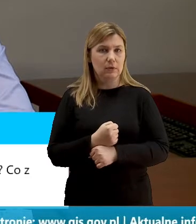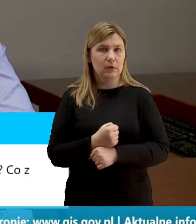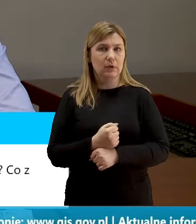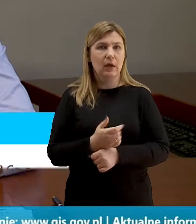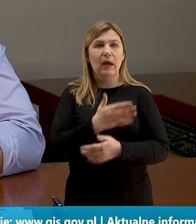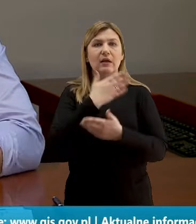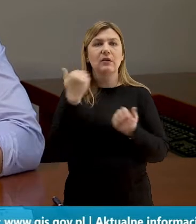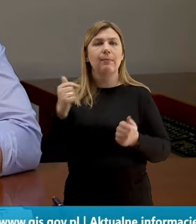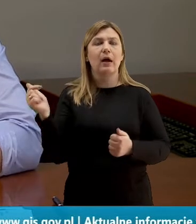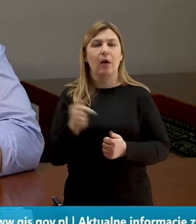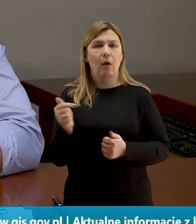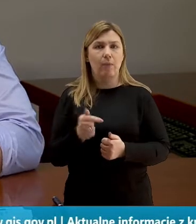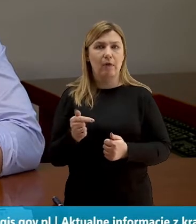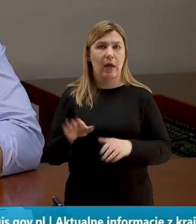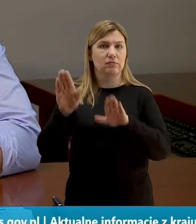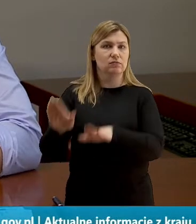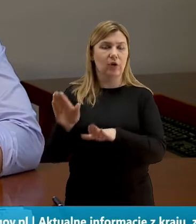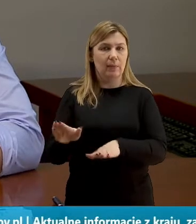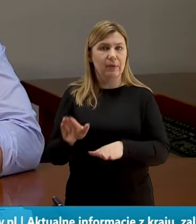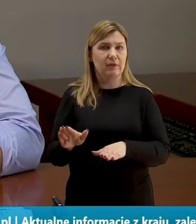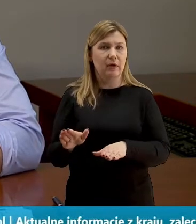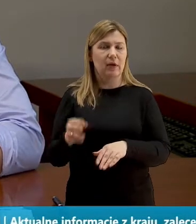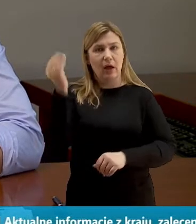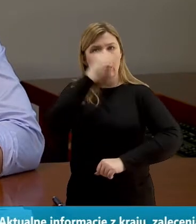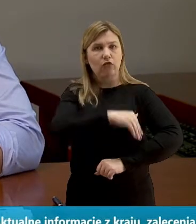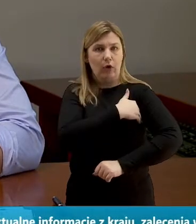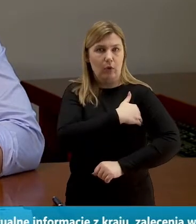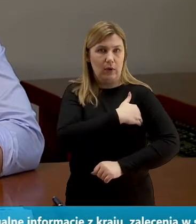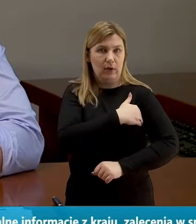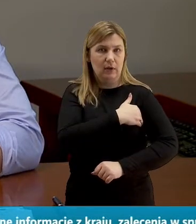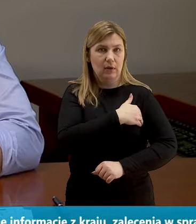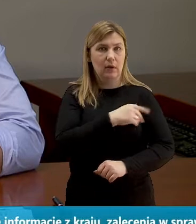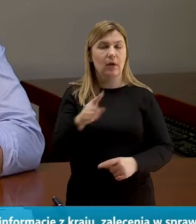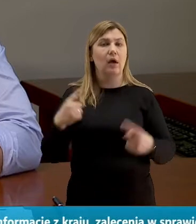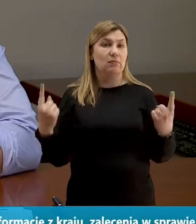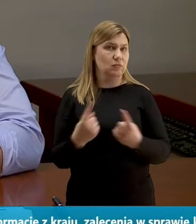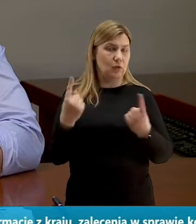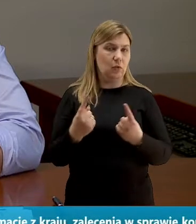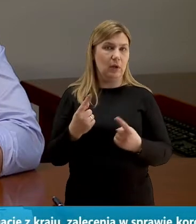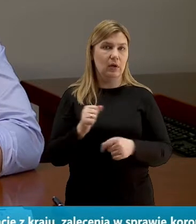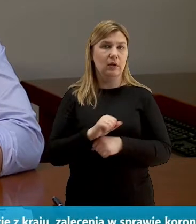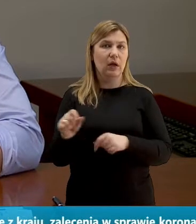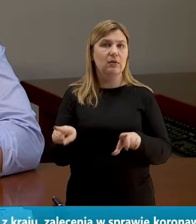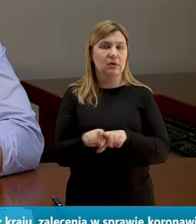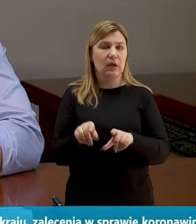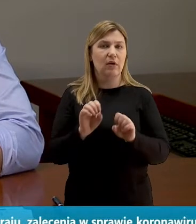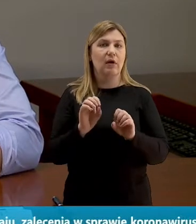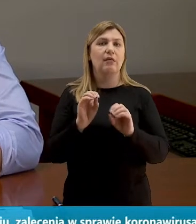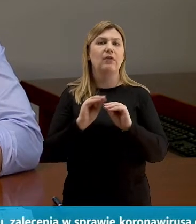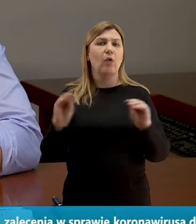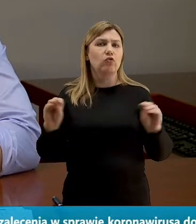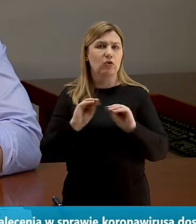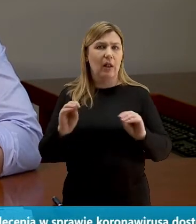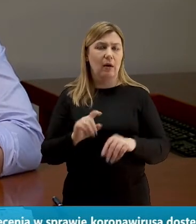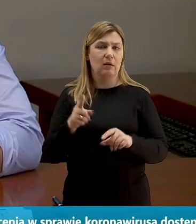obowiązku przebywać co do zasady w szkole poza sytuacjami które dotyczą także nauczycieli gdy wymaga tego